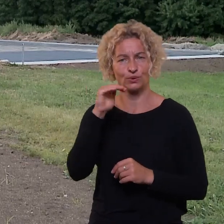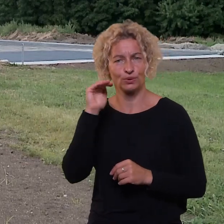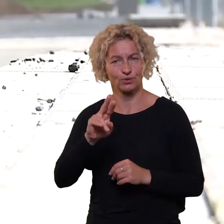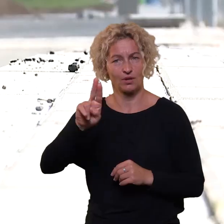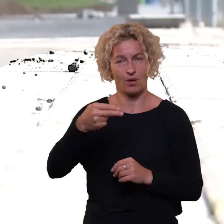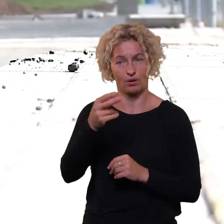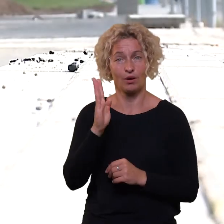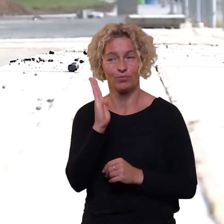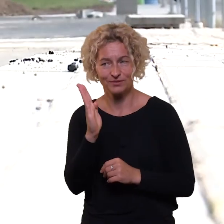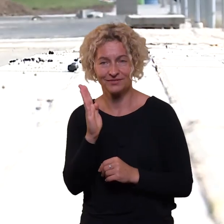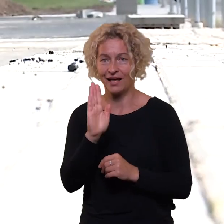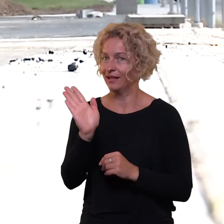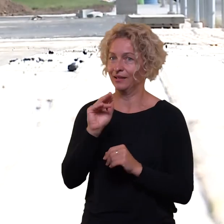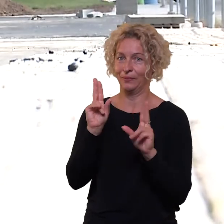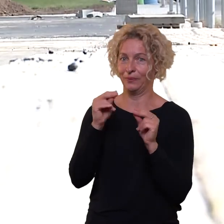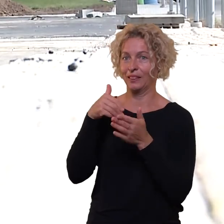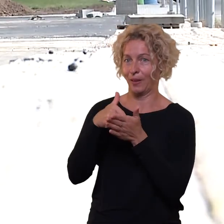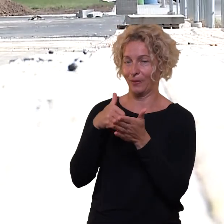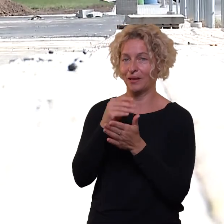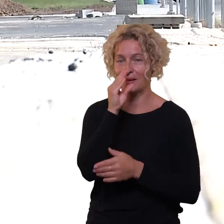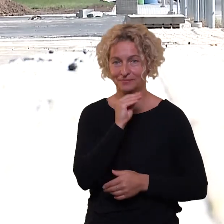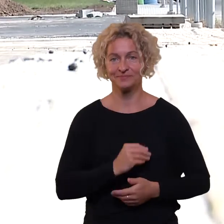tad pavyko net ir šiek tiek sutaupyti.